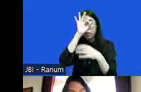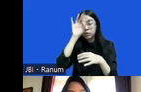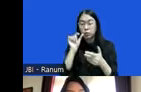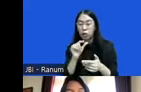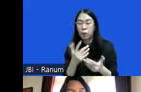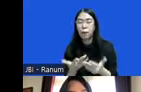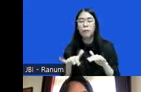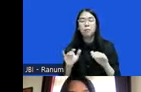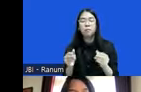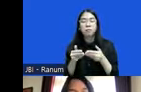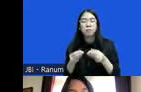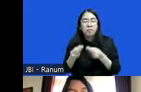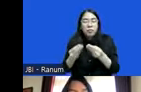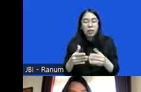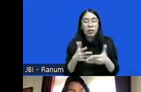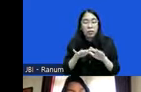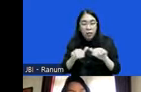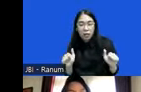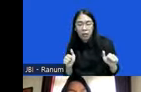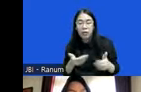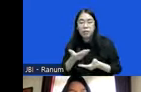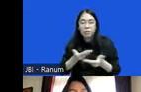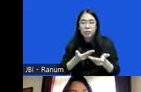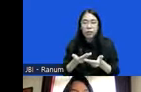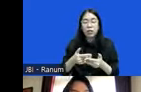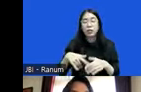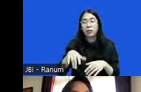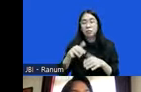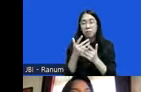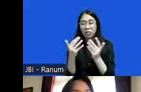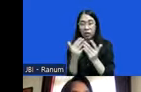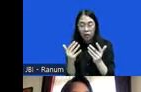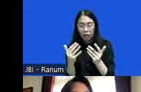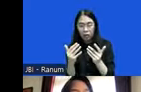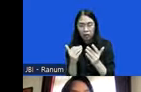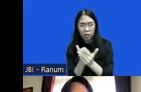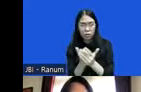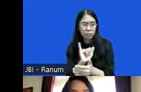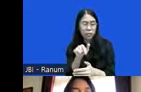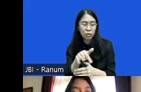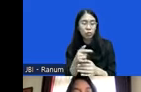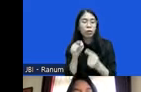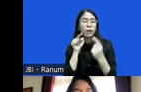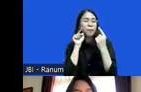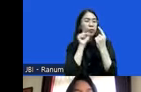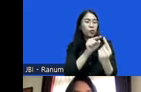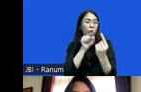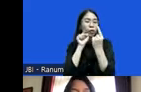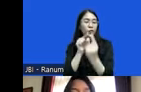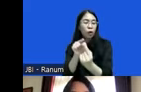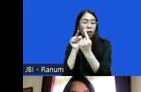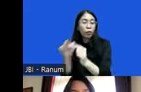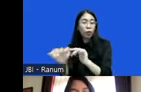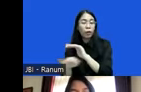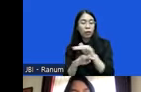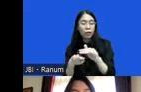masyarakat sebagai pengayau masyarakat kan begitu jadi revisi ini harusnya merujuk pada tujuan-tujuan dan dasar dan